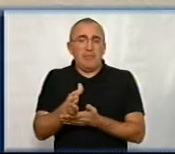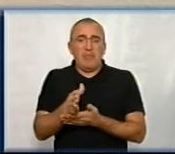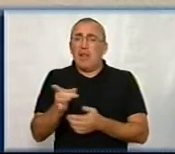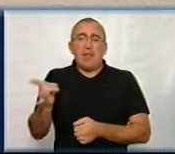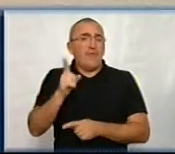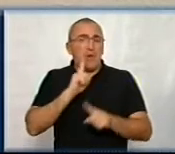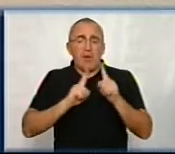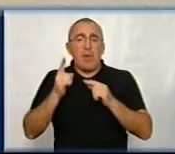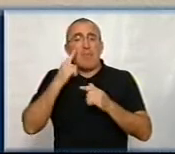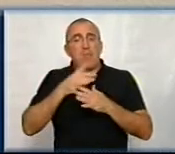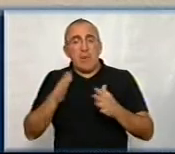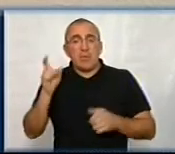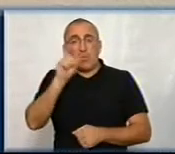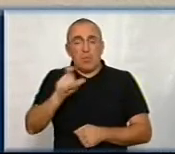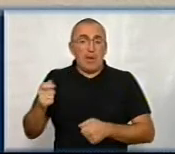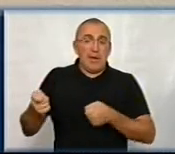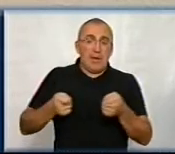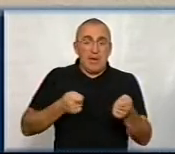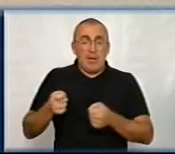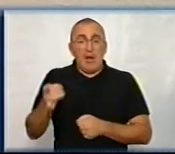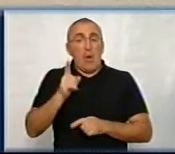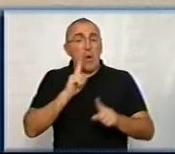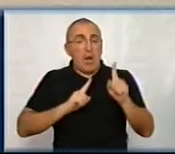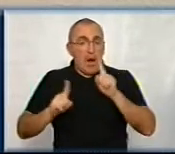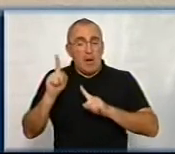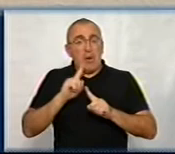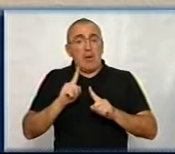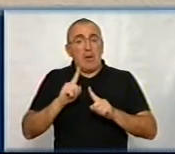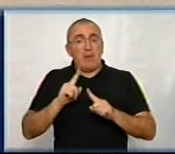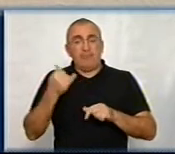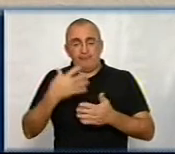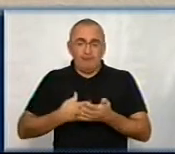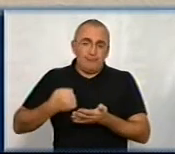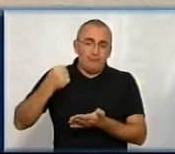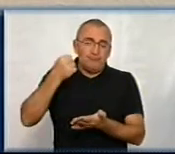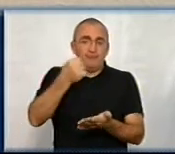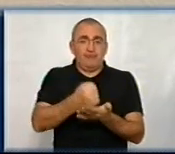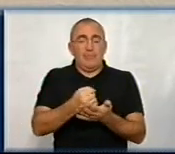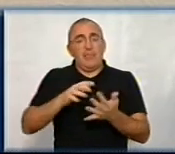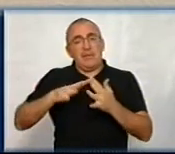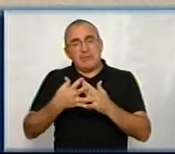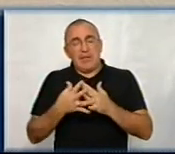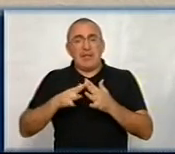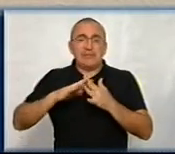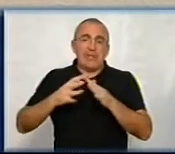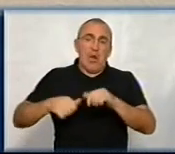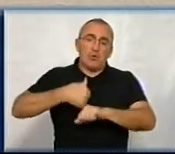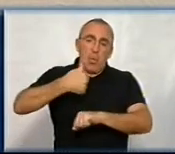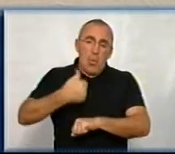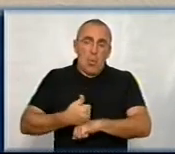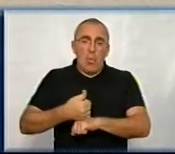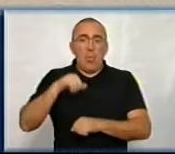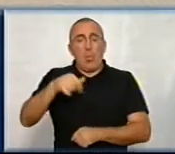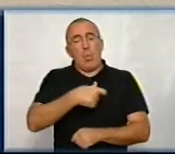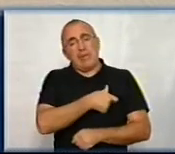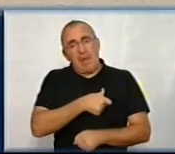в районні ради. Більшість людей, які керують зараз районними радами, балотуються в сільські, селищні голови, у